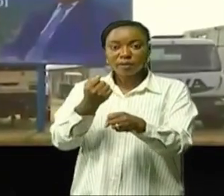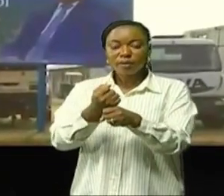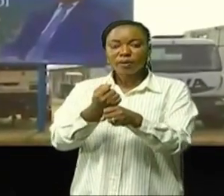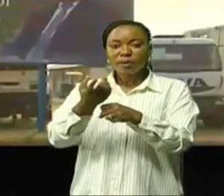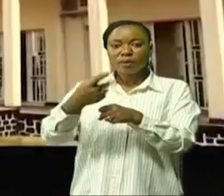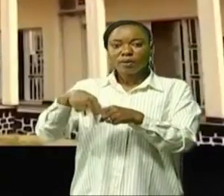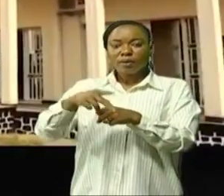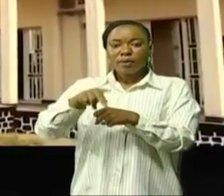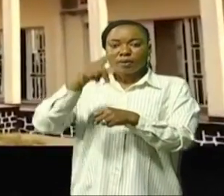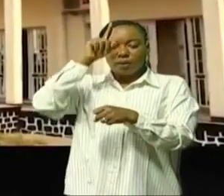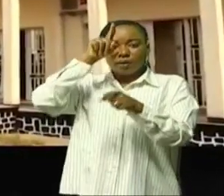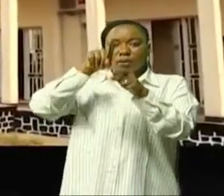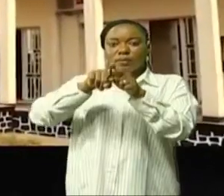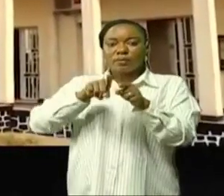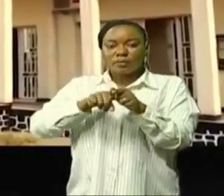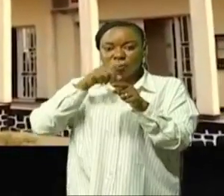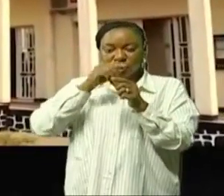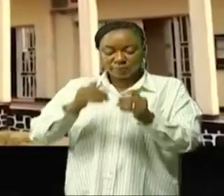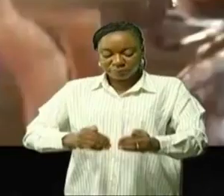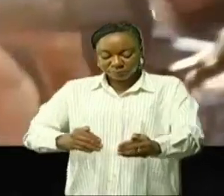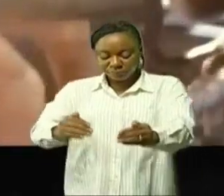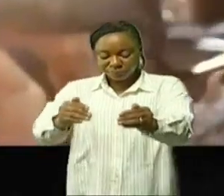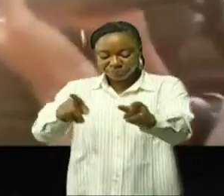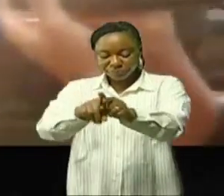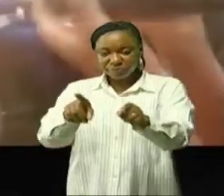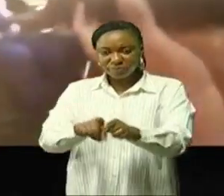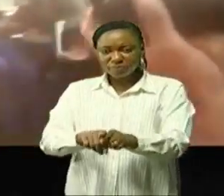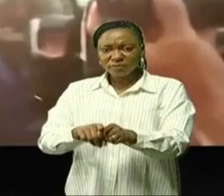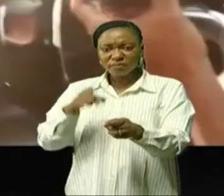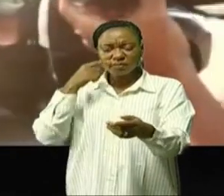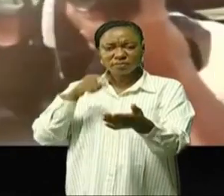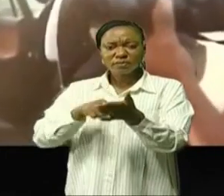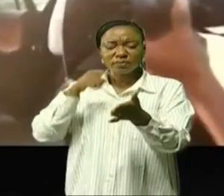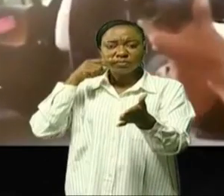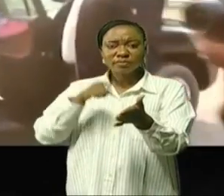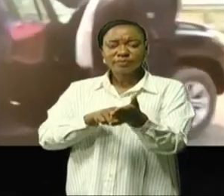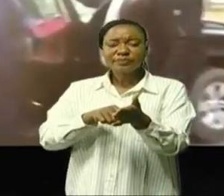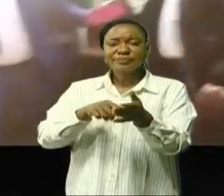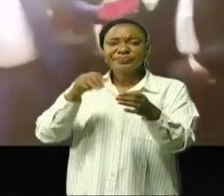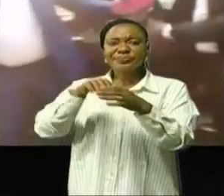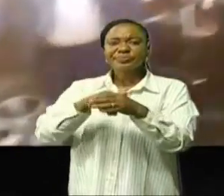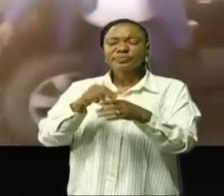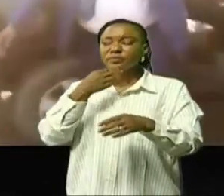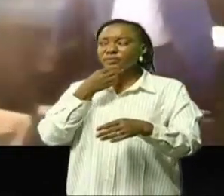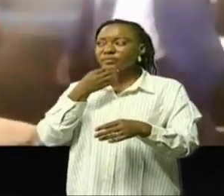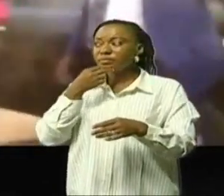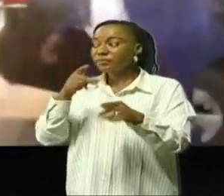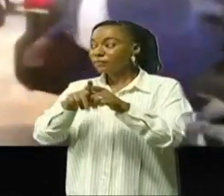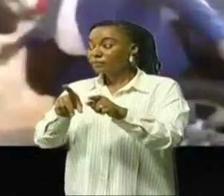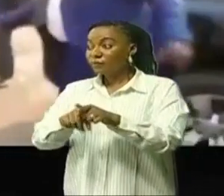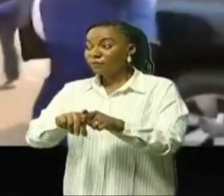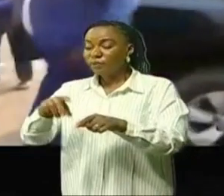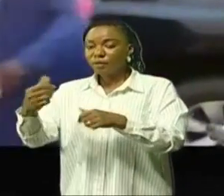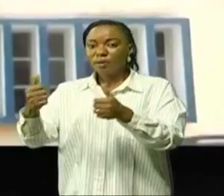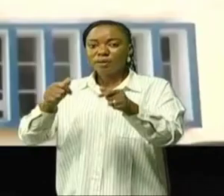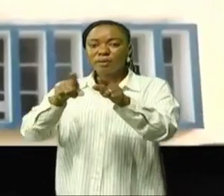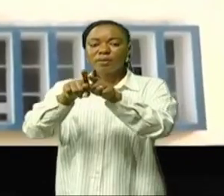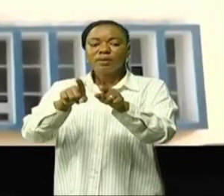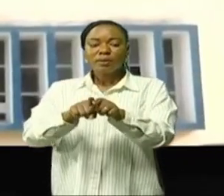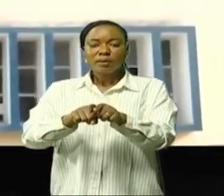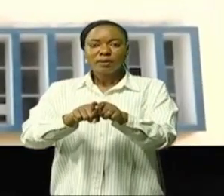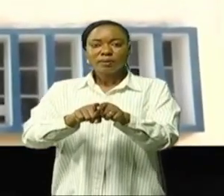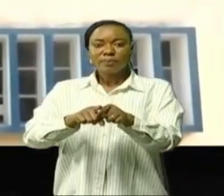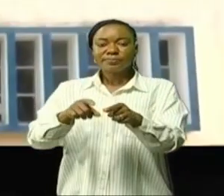Kassai-Central prennent de plus en plus corps Voilà ce qui justifie la descente à Kananga du directeur général du bureau central des coordonnations